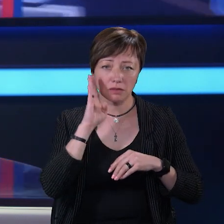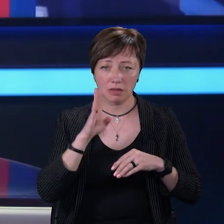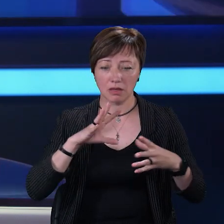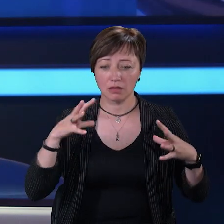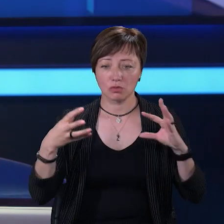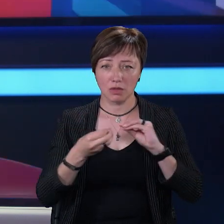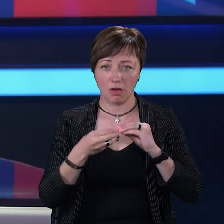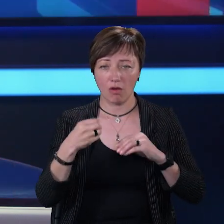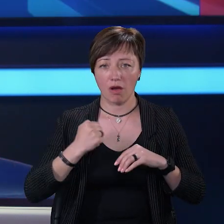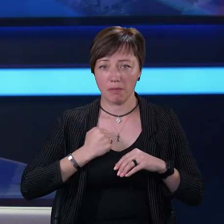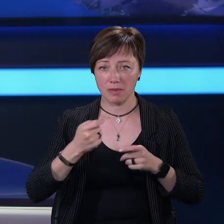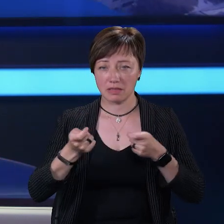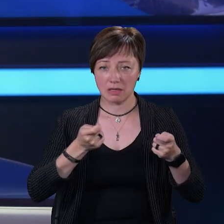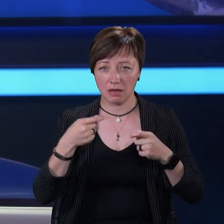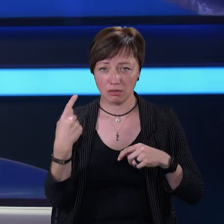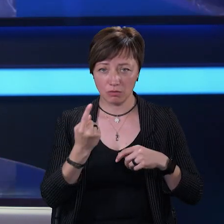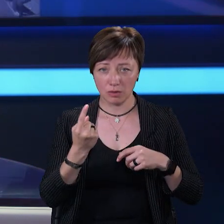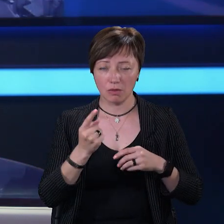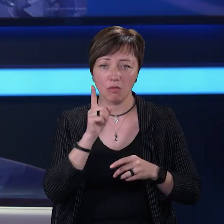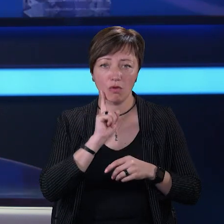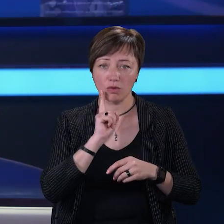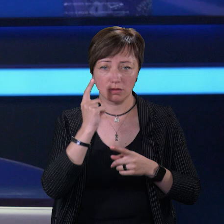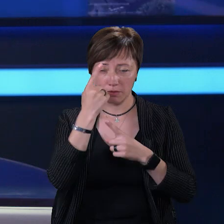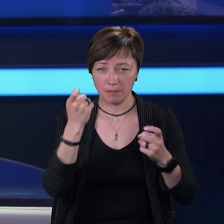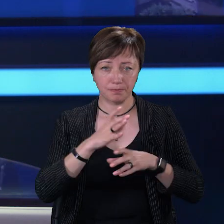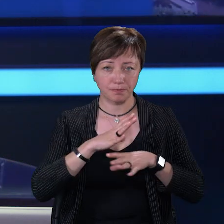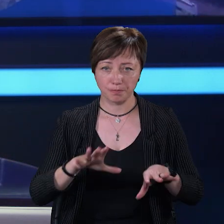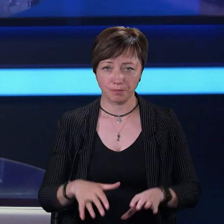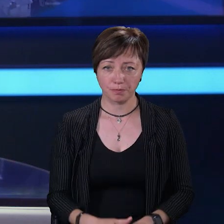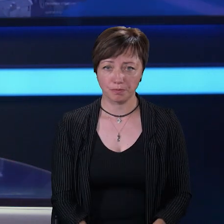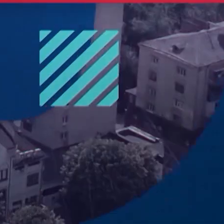наслідки в обласній військовій адміністрації поки що не повідомили.